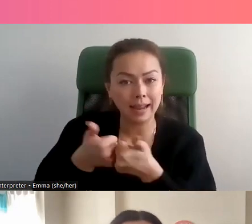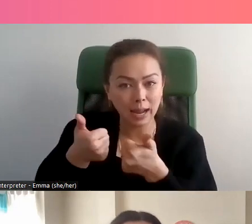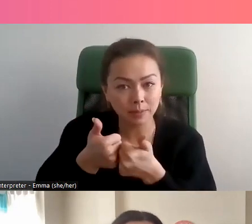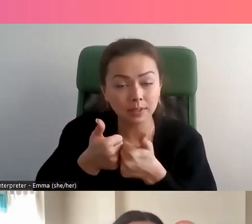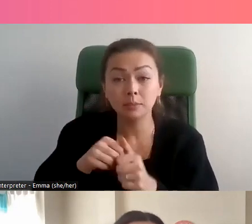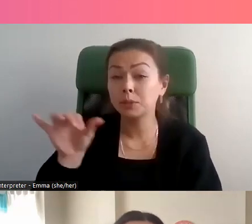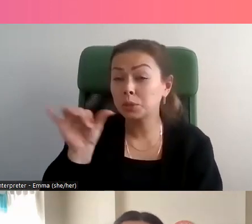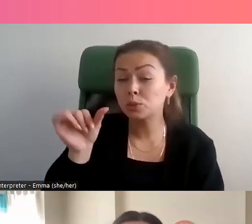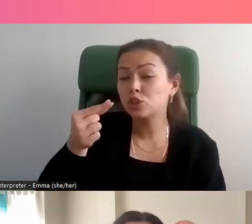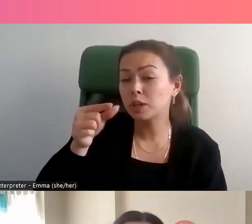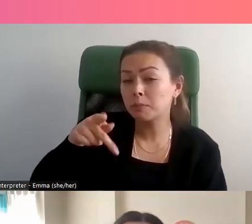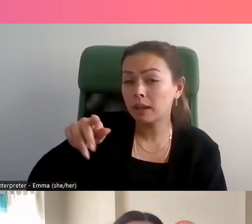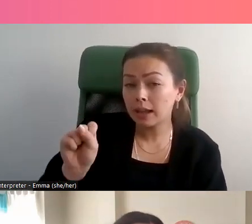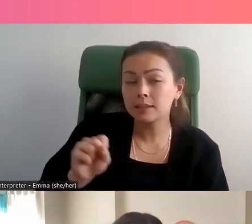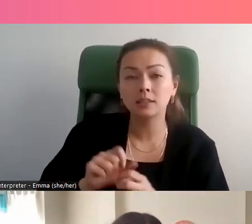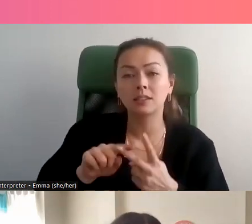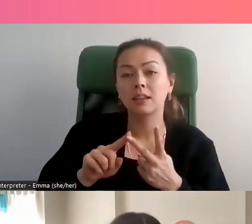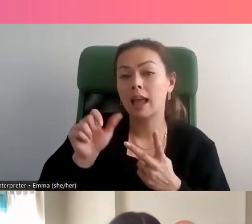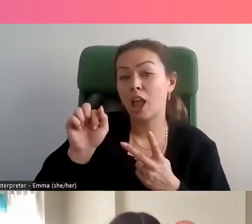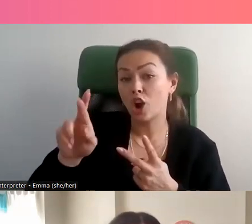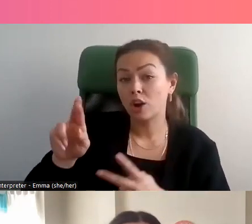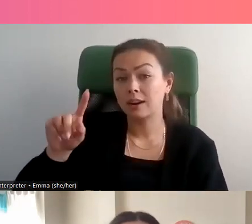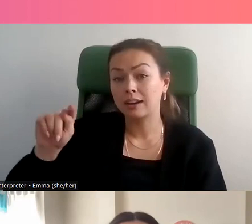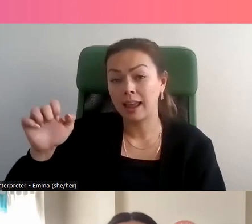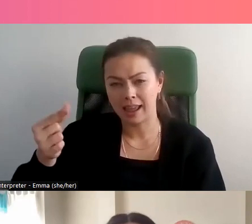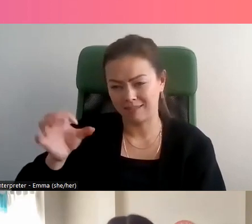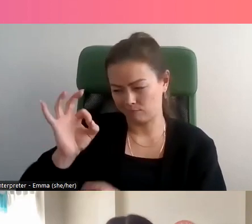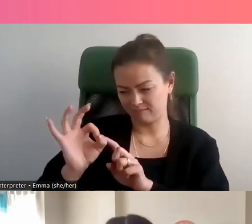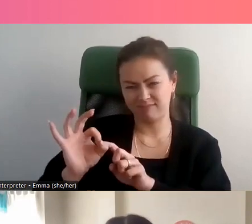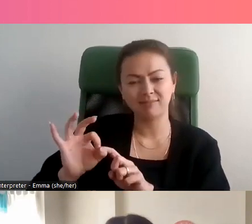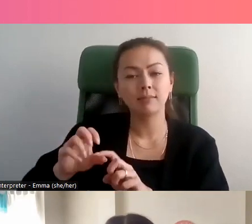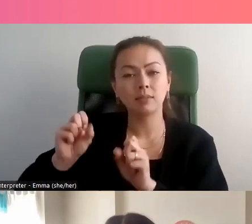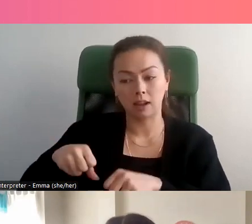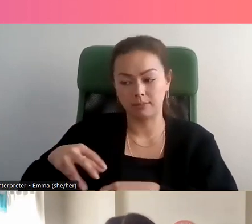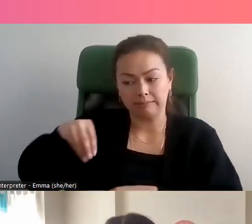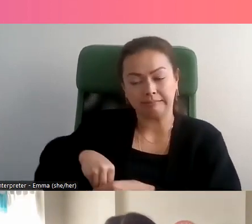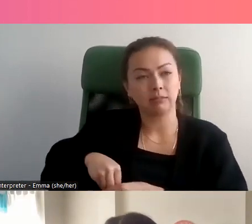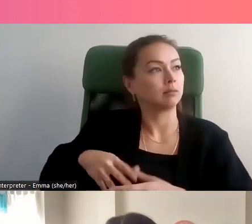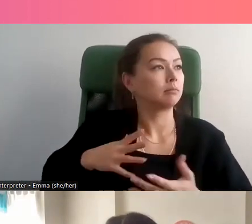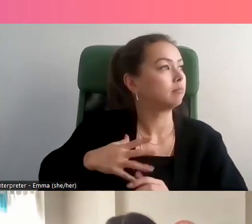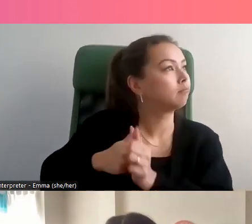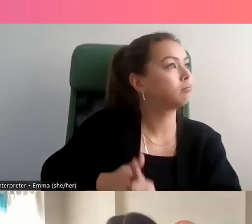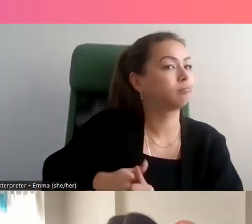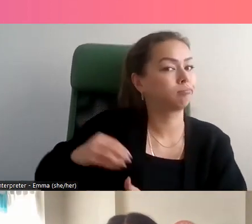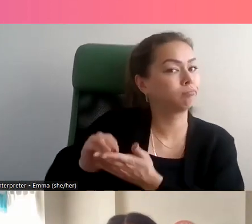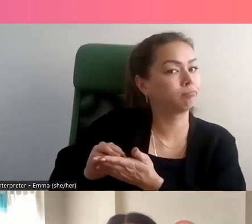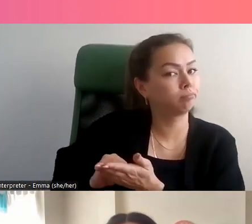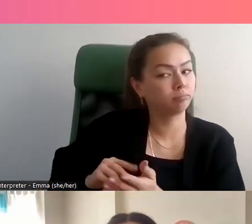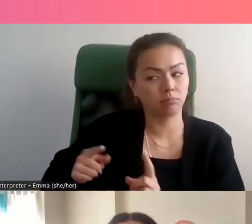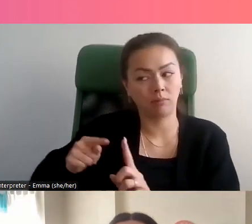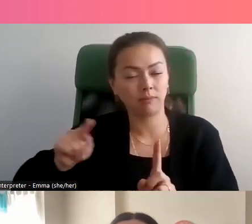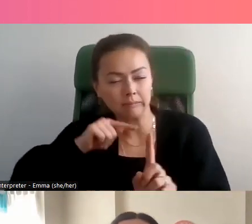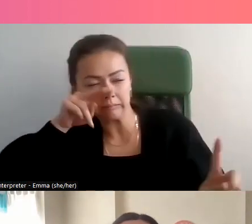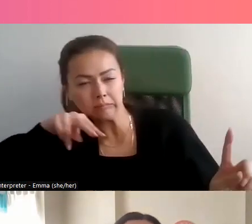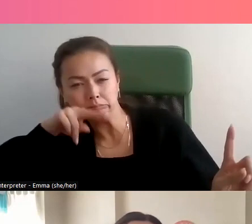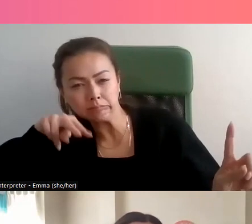comme les GPS et les AirTags peuvent aussi être utilisées pour les traquer au quotidien. Ensuite, dans